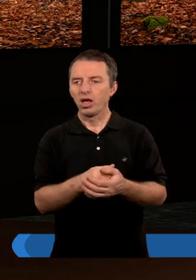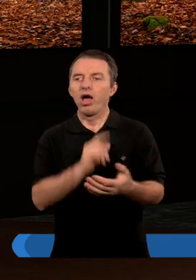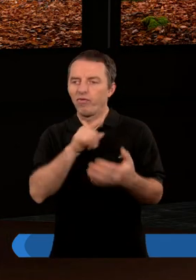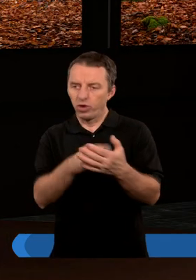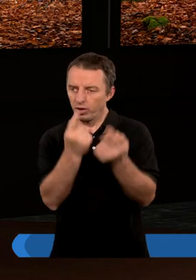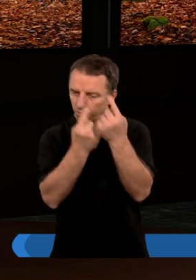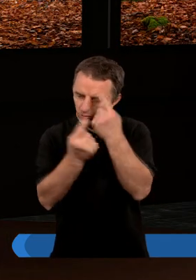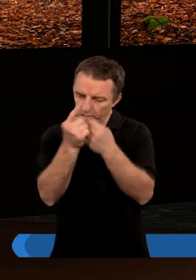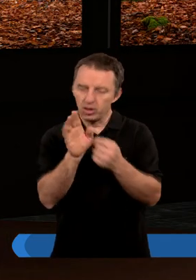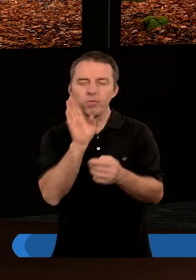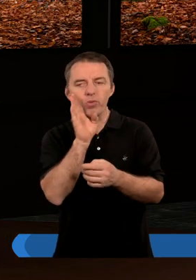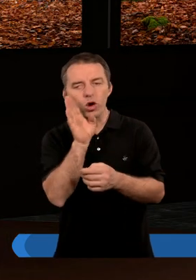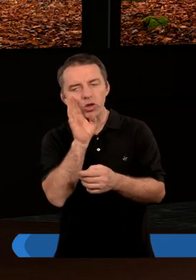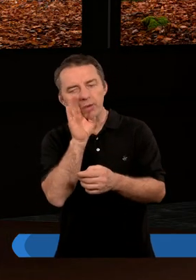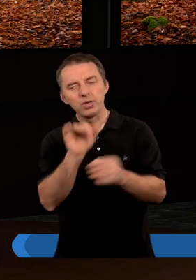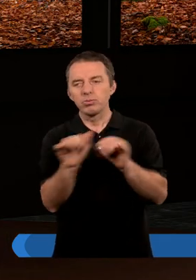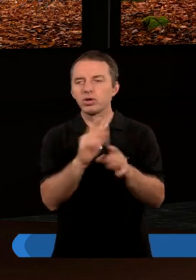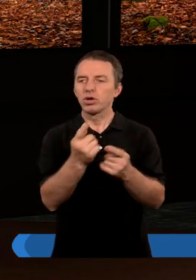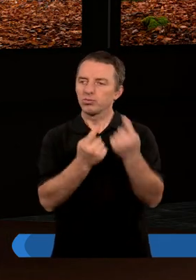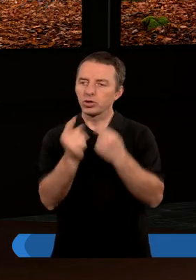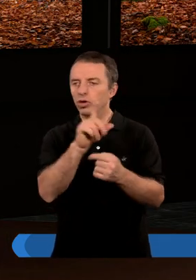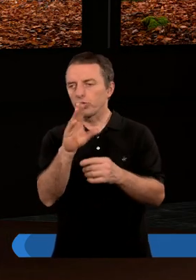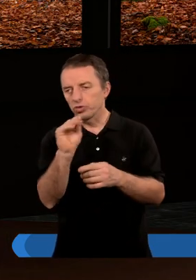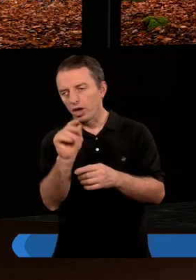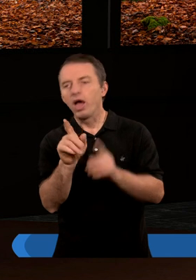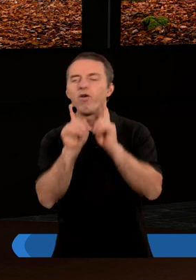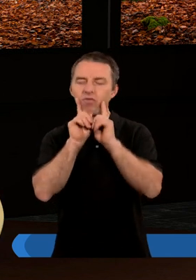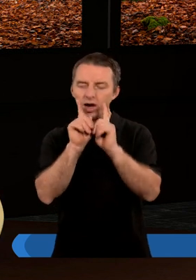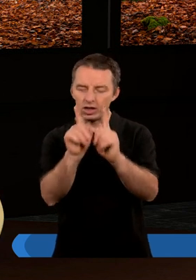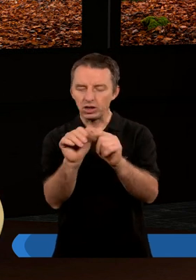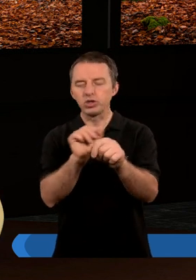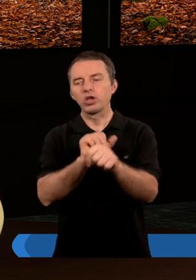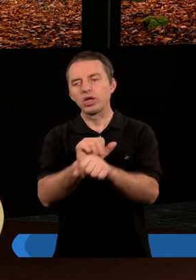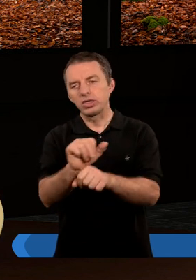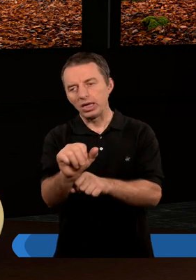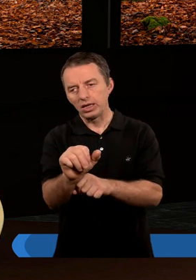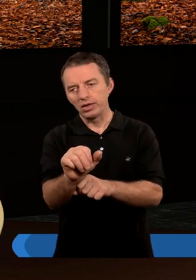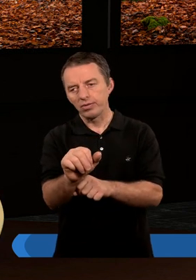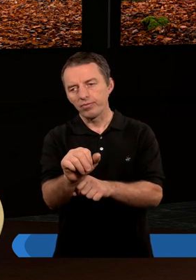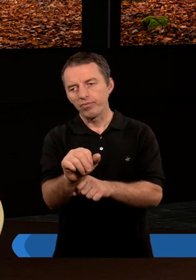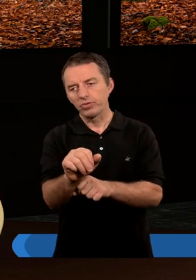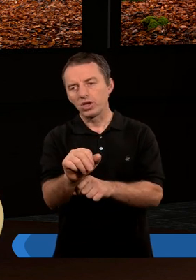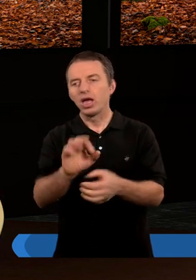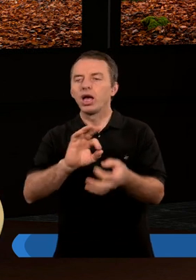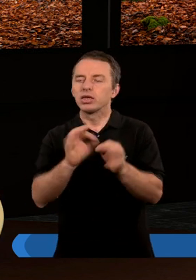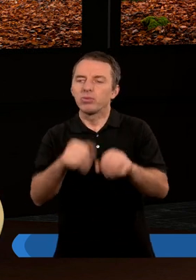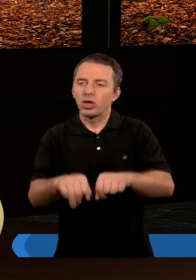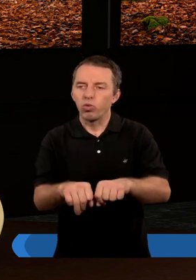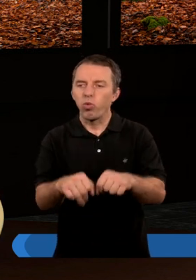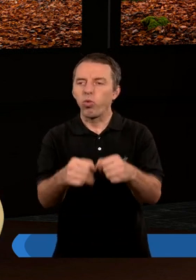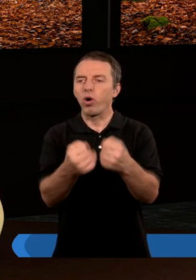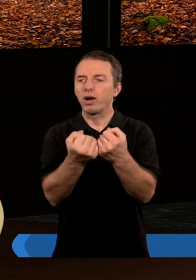Właśnie myślę w podobny sposób, czyli że grzechem faktycznie jest jakby